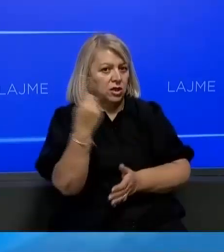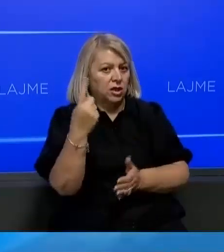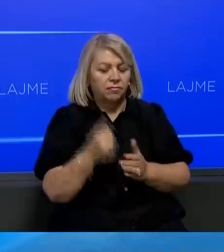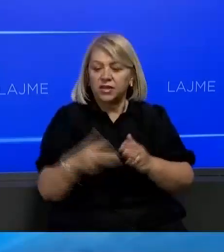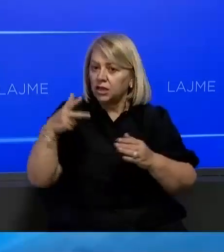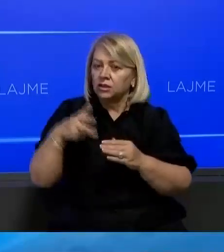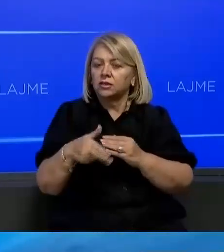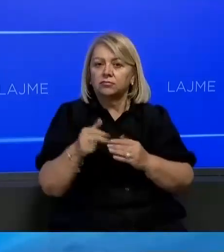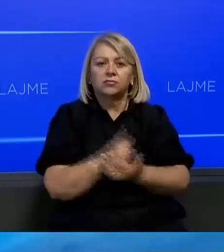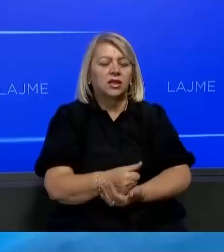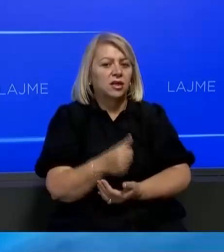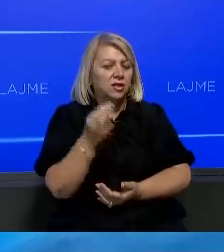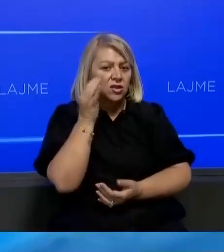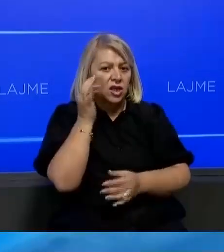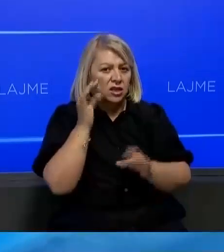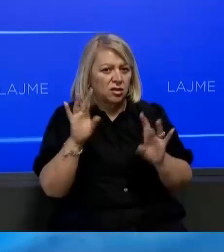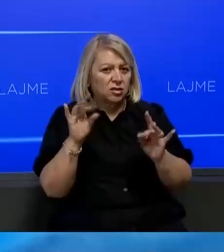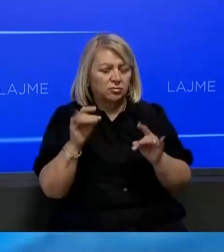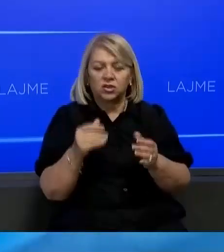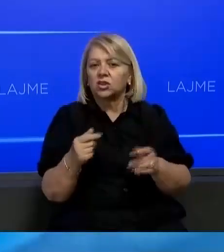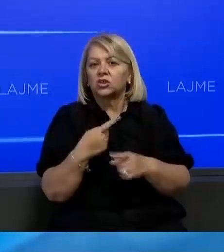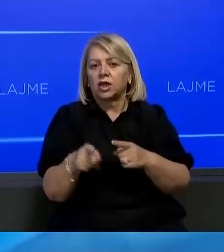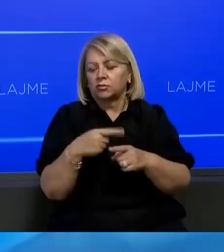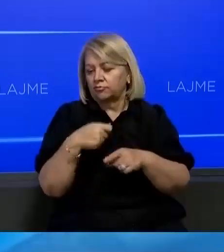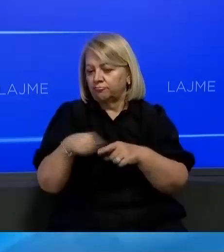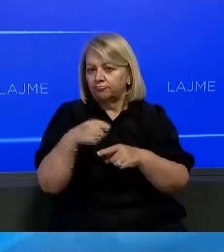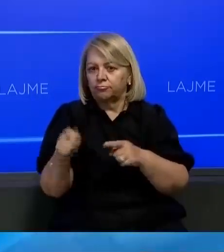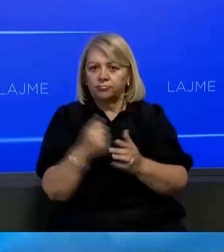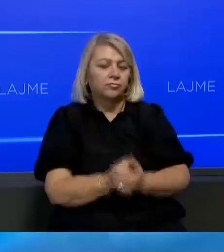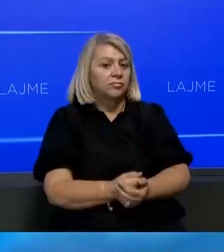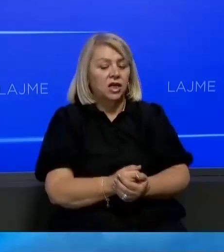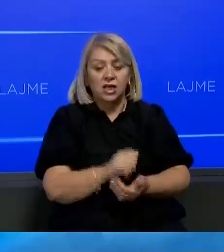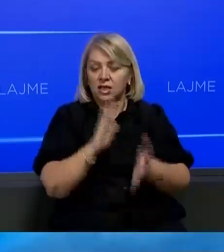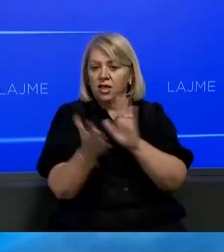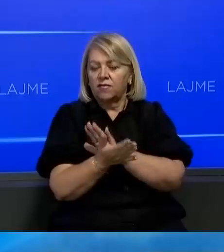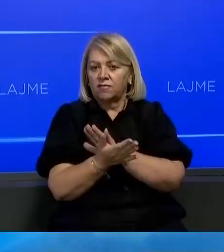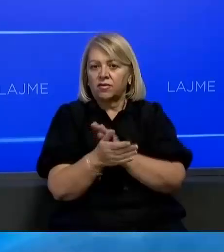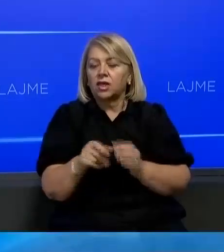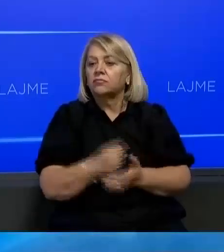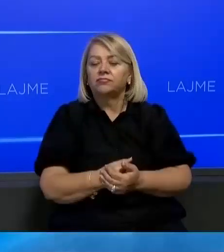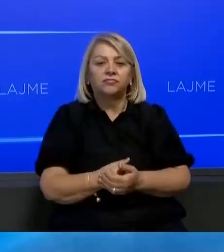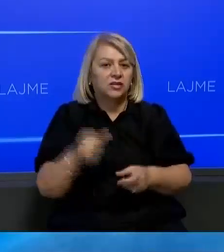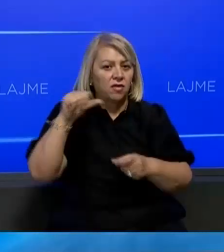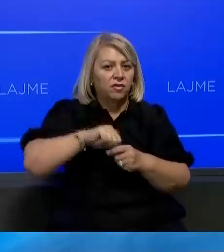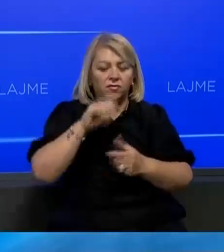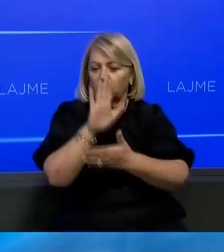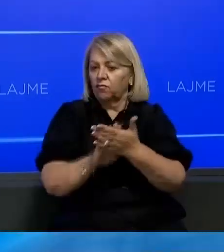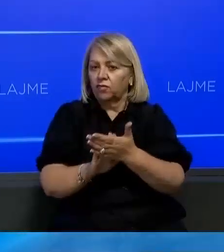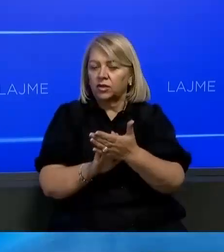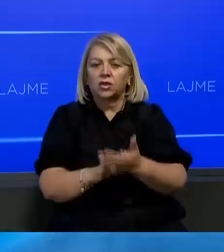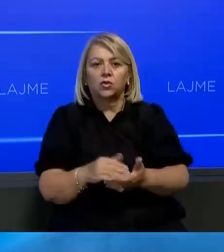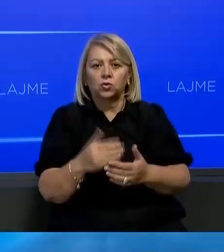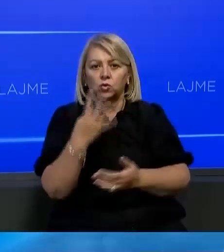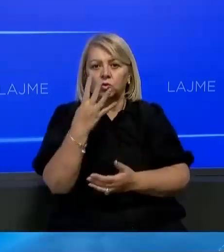dërpirjes 10 ditore për shkak të mirëmbajtjes. Një zë dhe nësi këti tubacioni ka thënë se furnizimet ka në nisur me vetëm 20